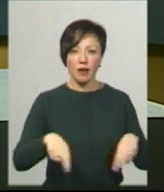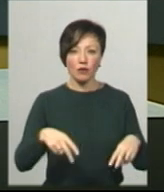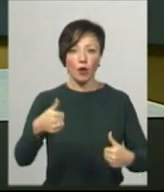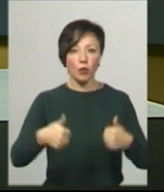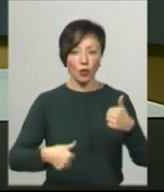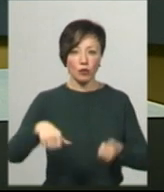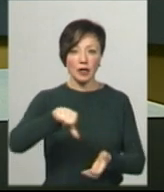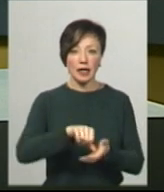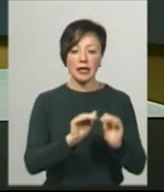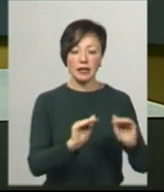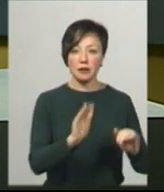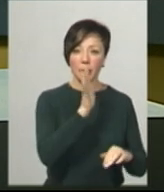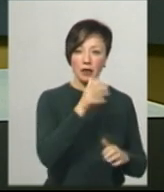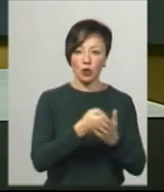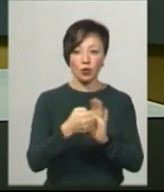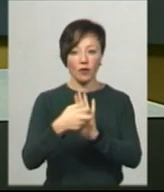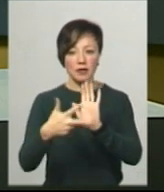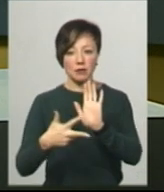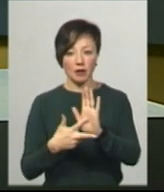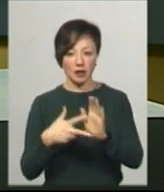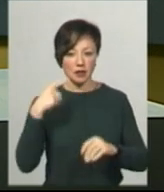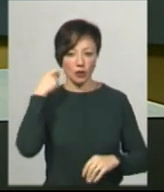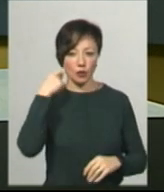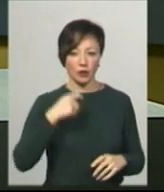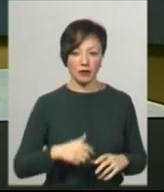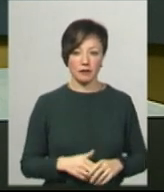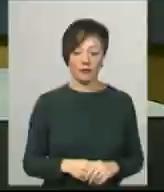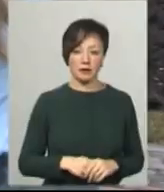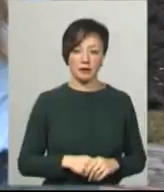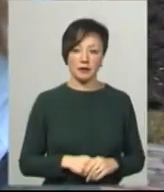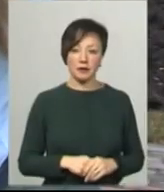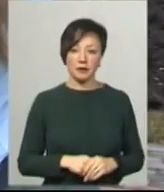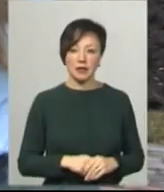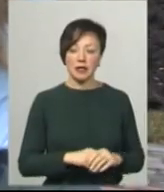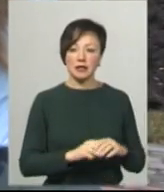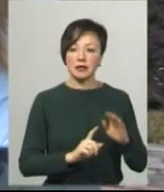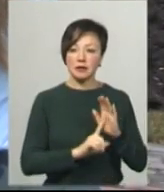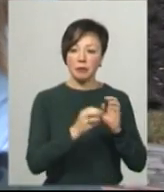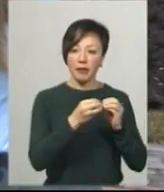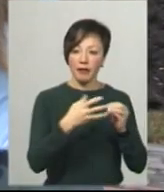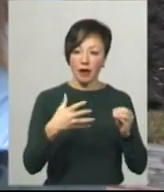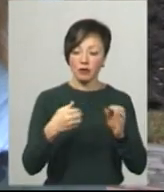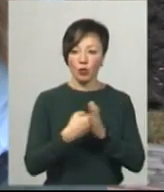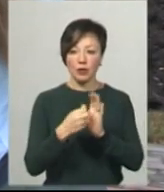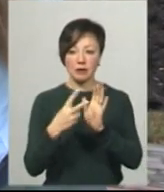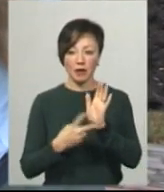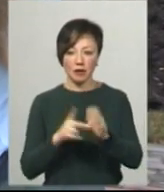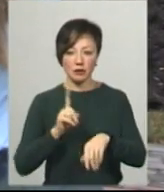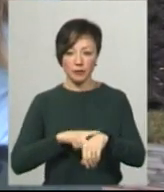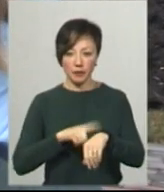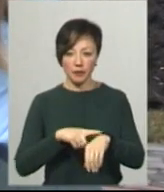конкурсі візьмуть участь діти від 5 до 18 років. З 15 по 17 буде